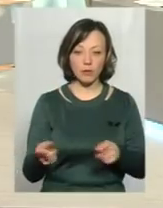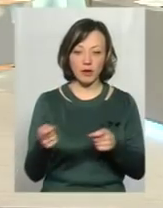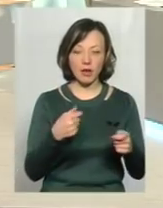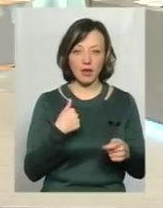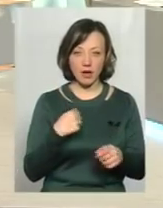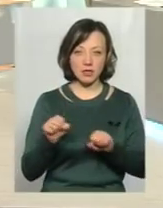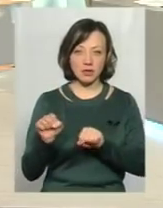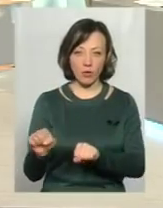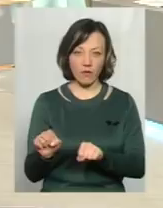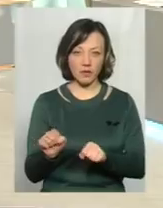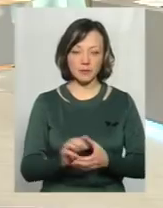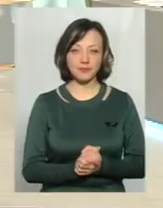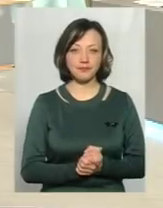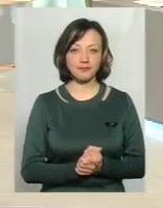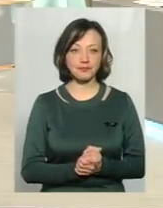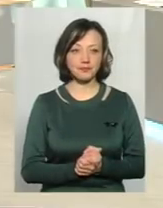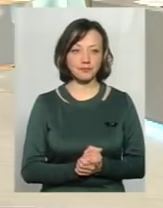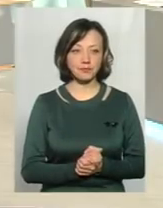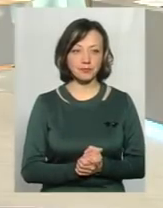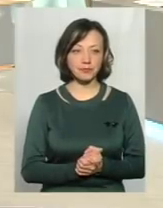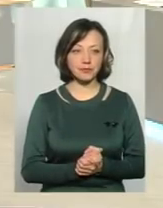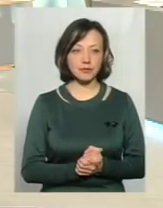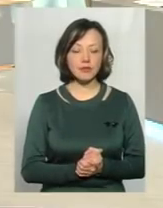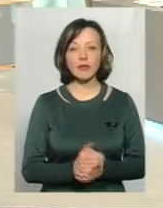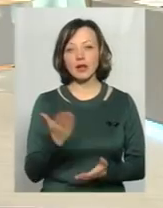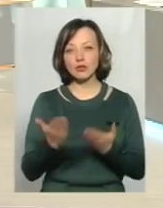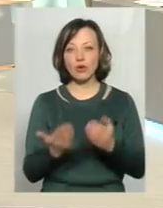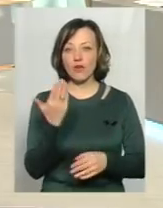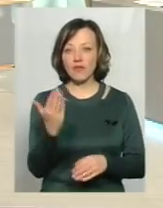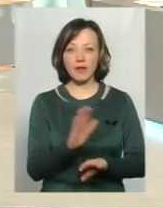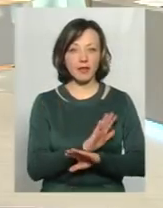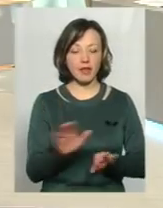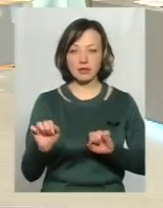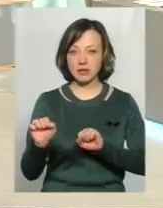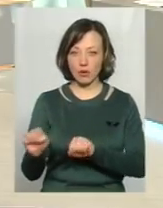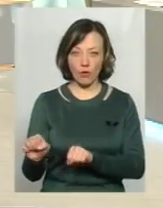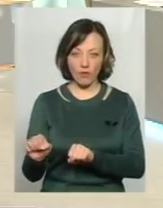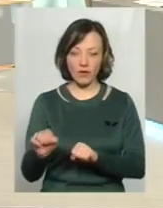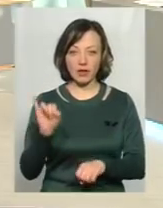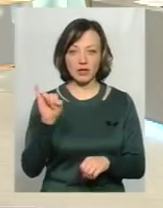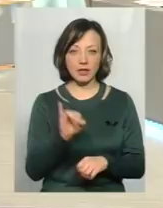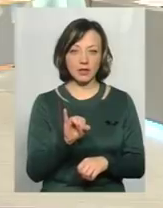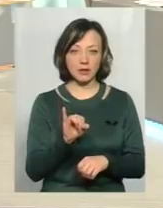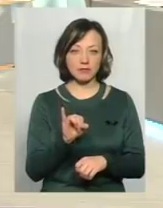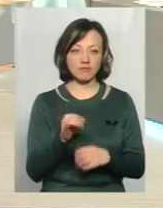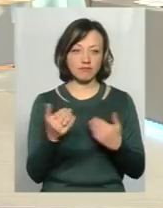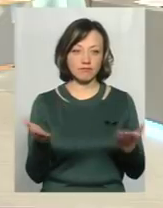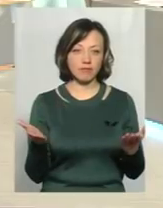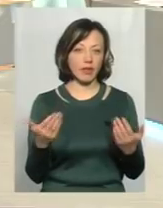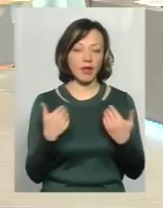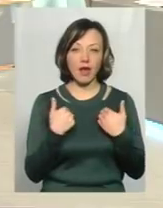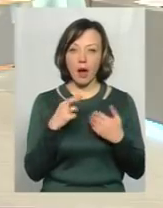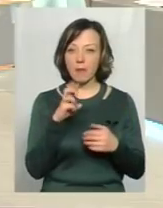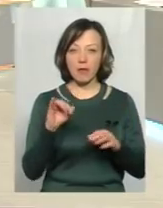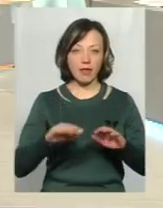якщо ви не застраховані, я би не